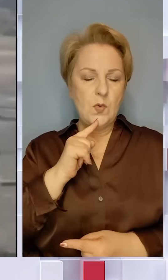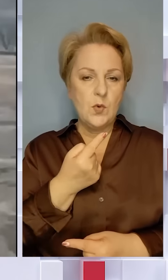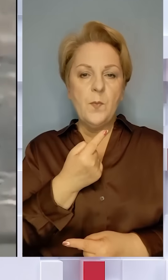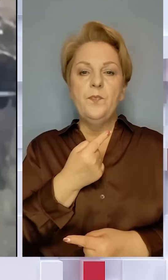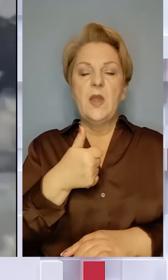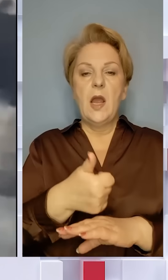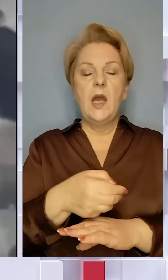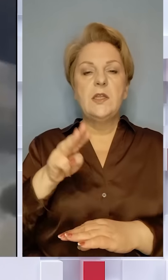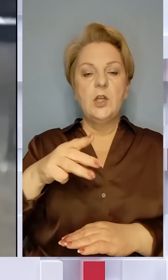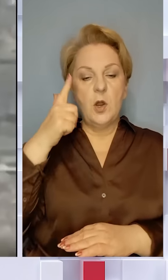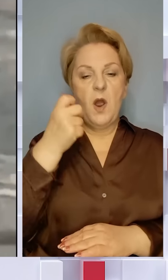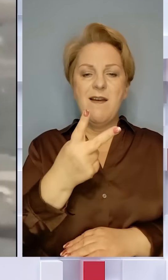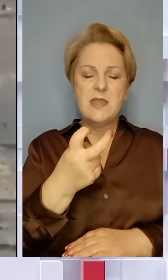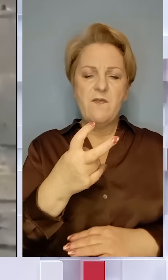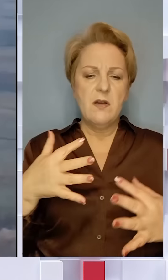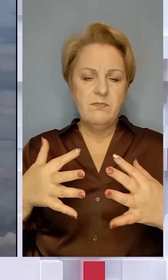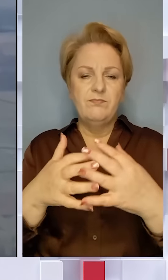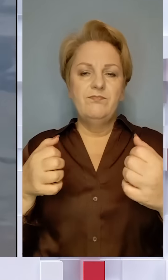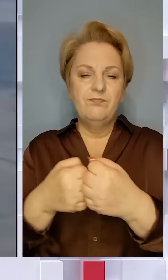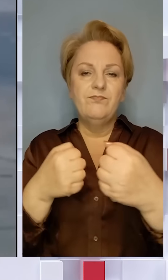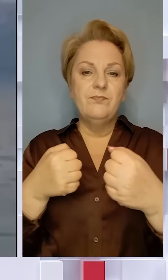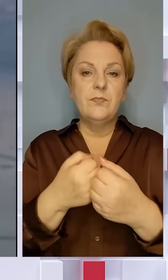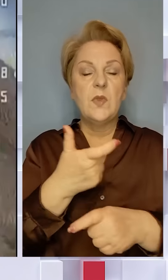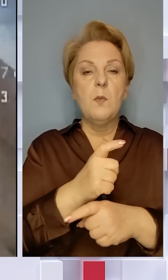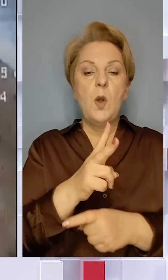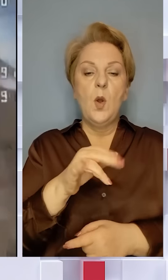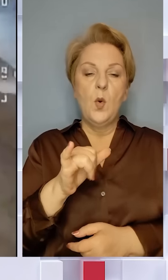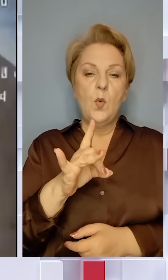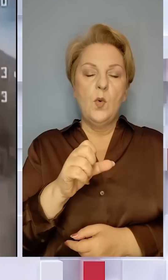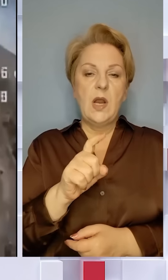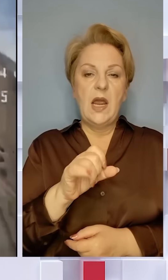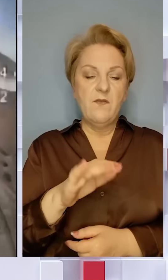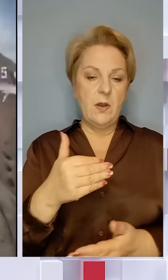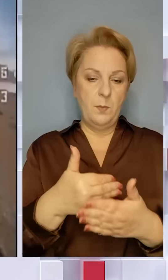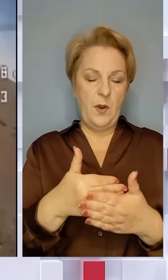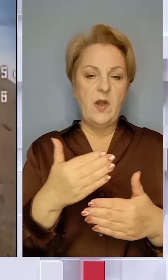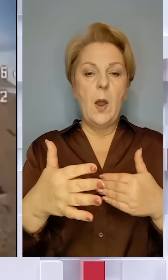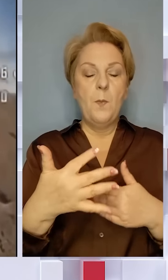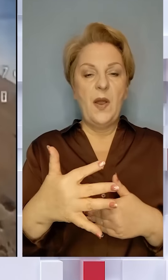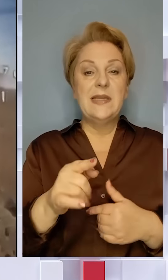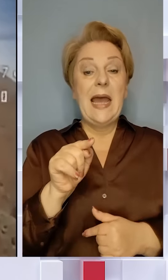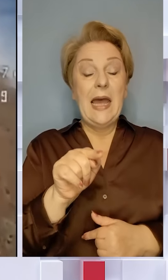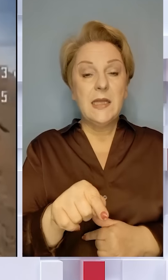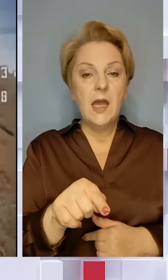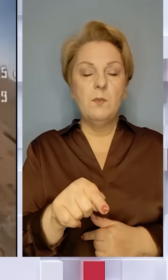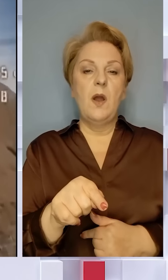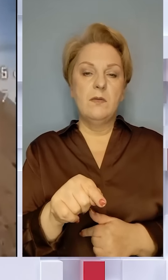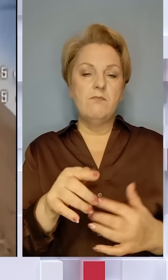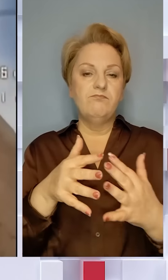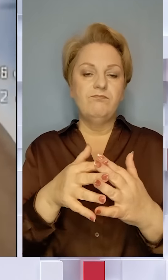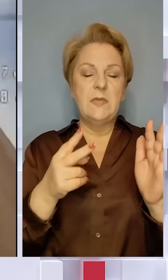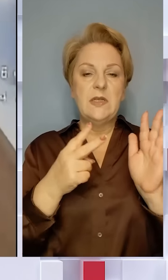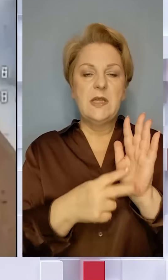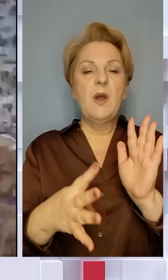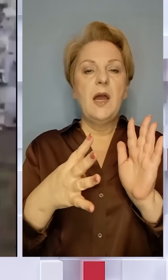Генштабі повідомляють про майже 200 бойових зіткнень, найбільше на Курахівському напрямку, півсотні. Там, до слова, воїни 79-ї окремої